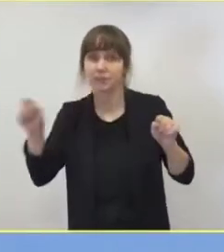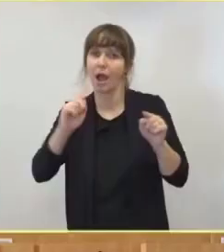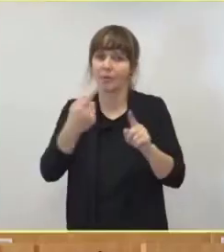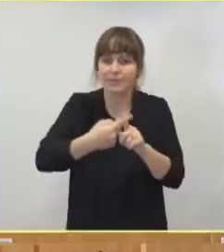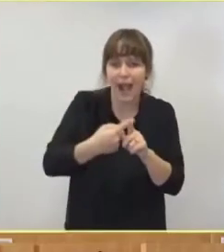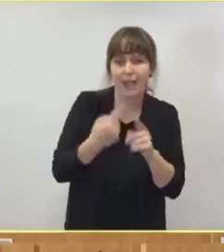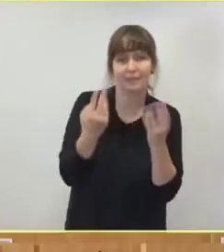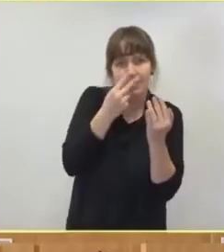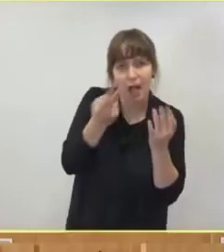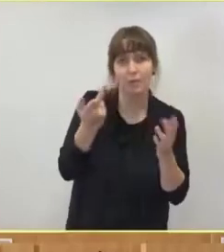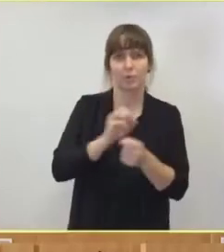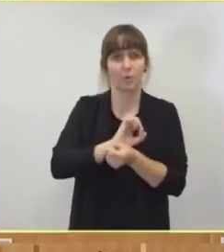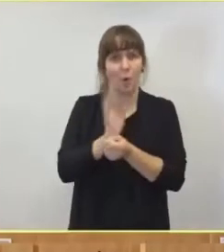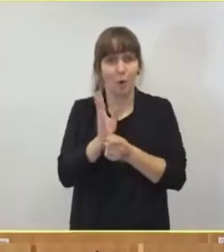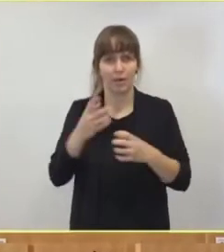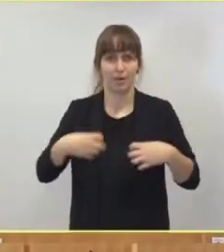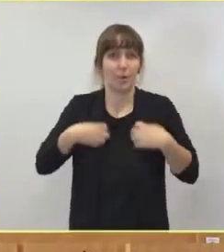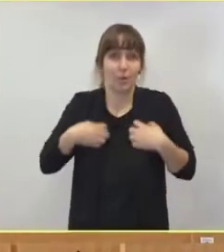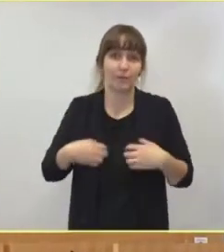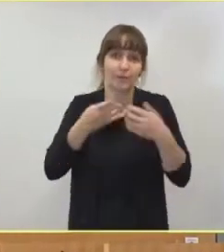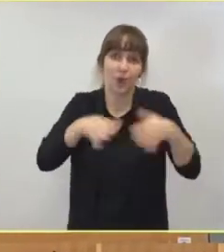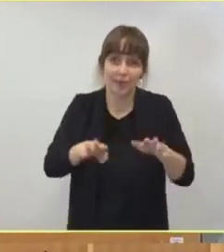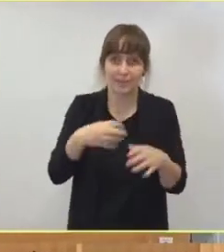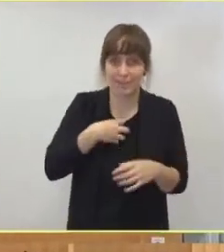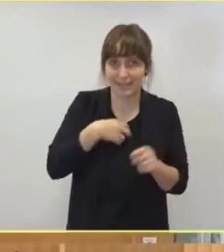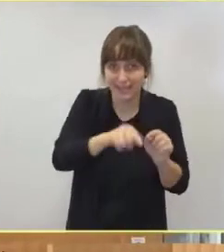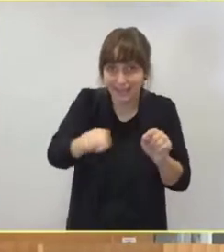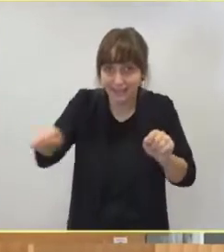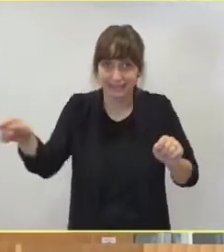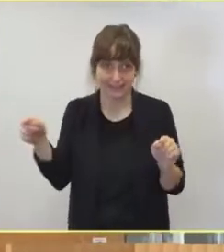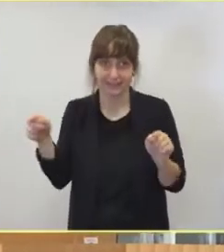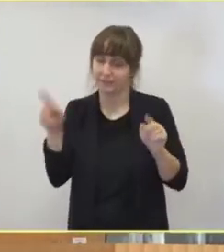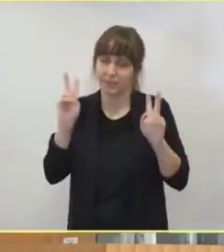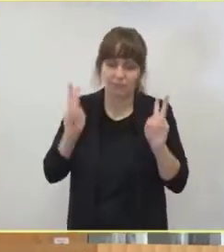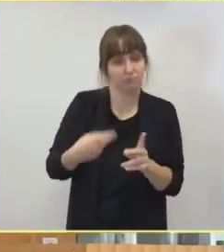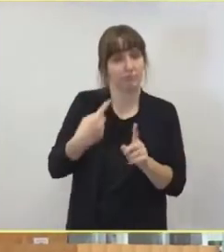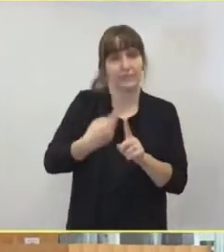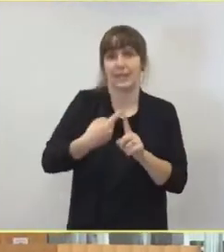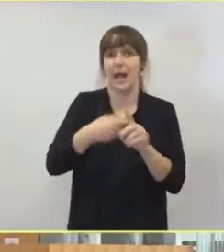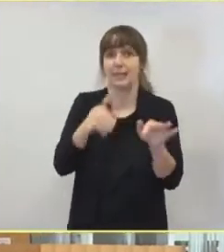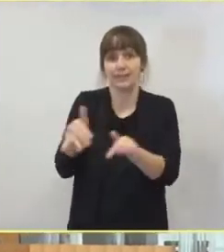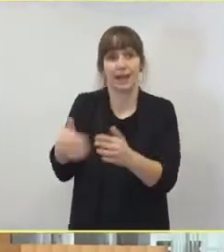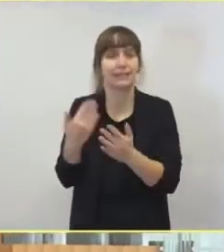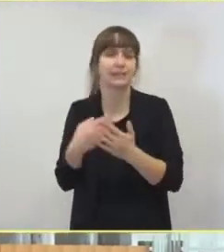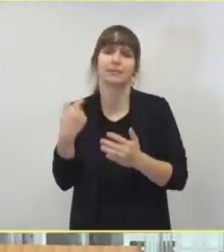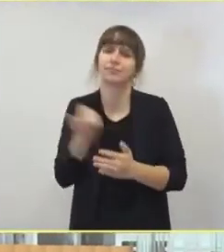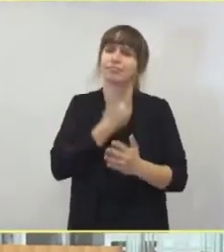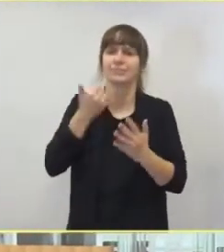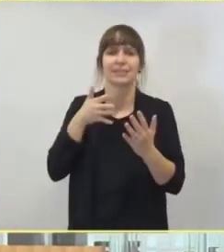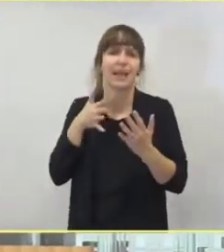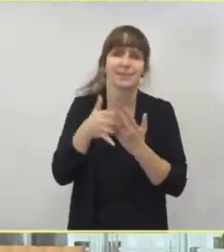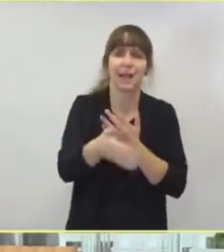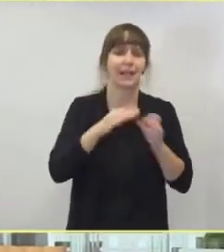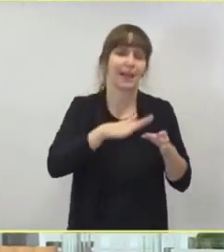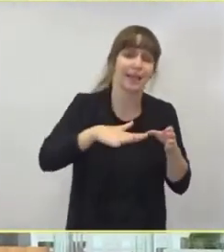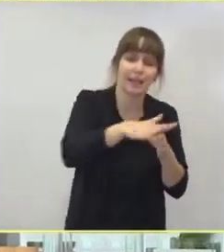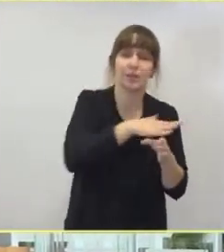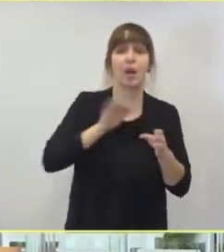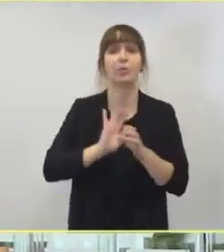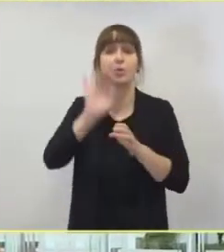-Patienten. Somit haben wir gerade jetzt ein hervorragendes und transparentes regionales und überregionales